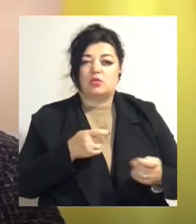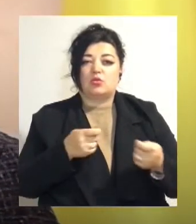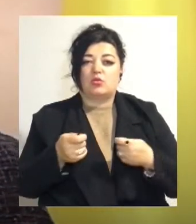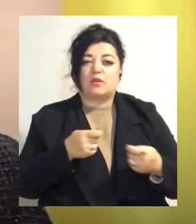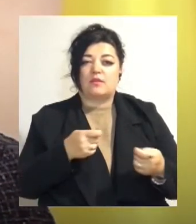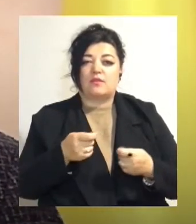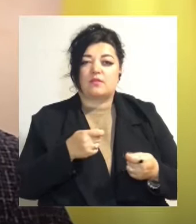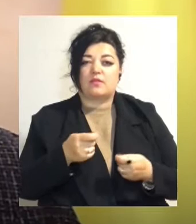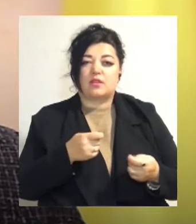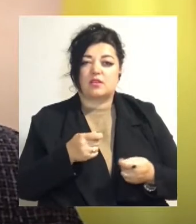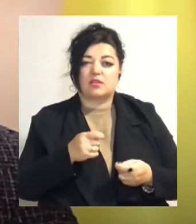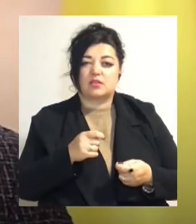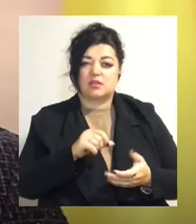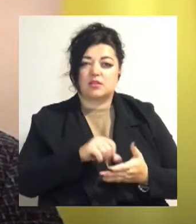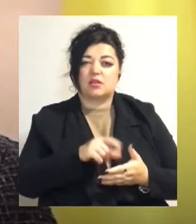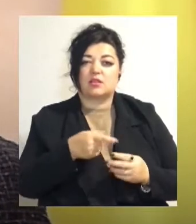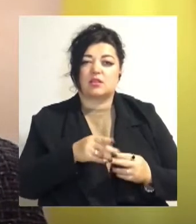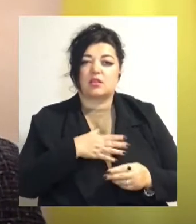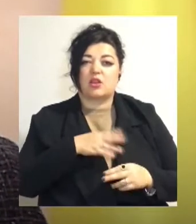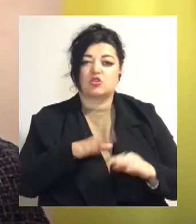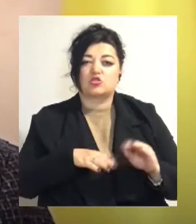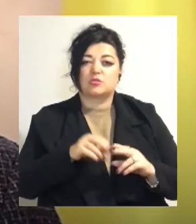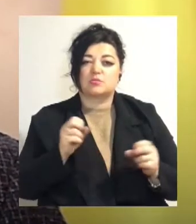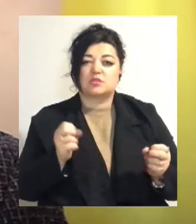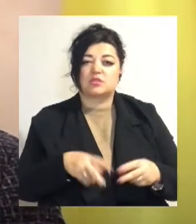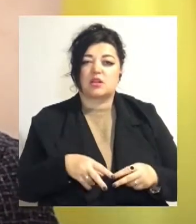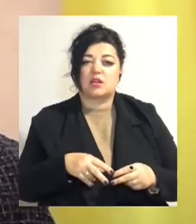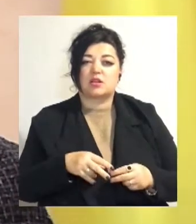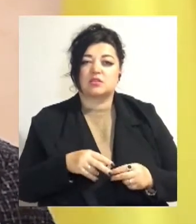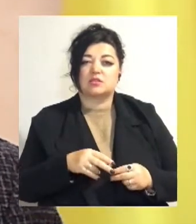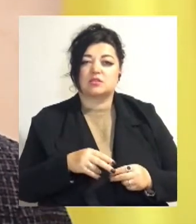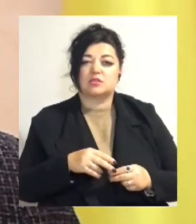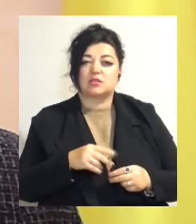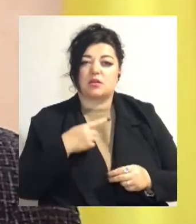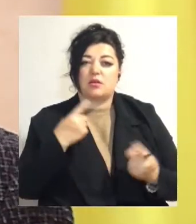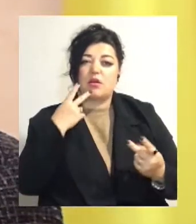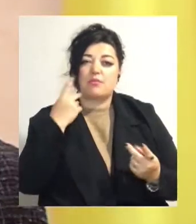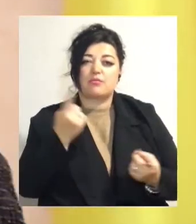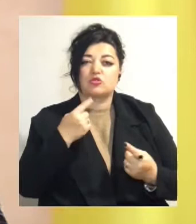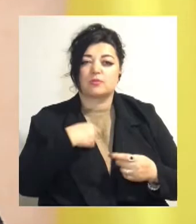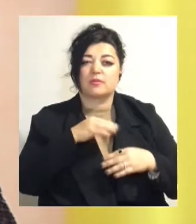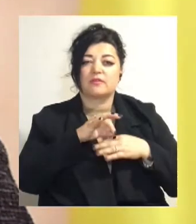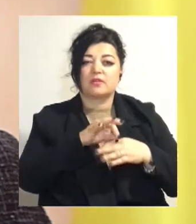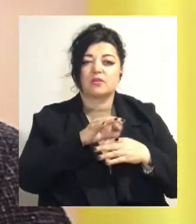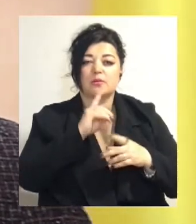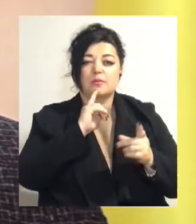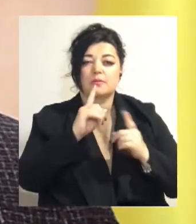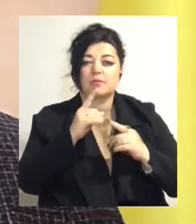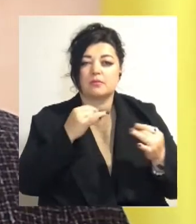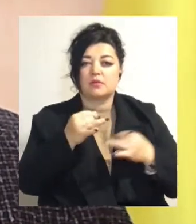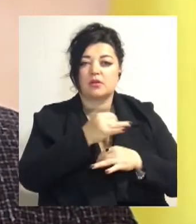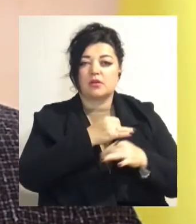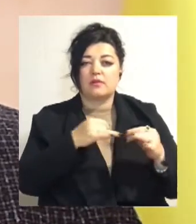Портофранковський і наші спеціалісти, ми з ним введемо переговори, щоб її відселити з цього здання.